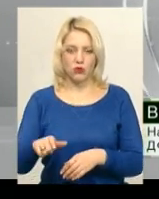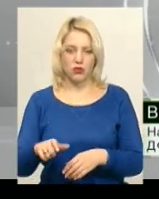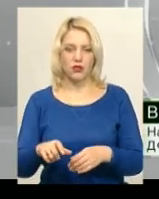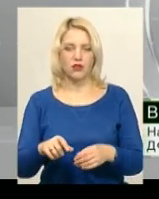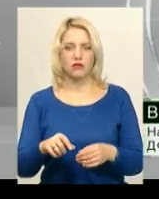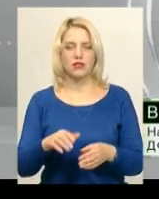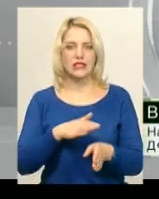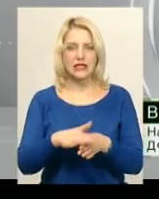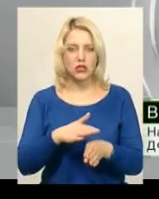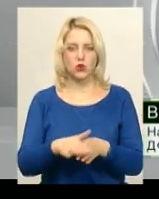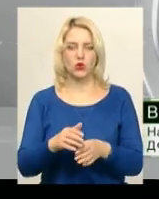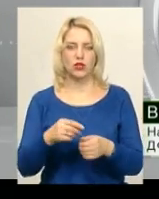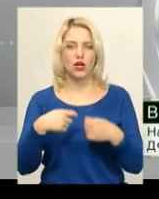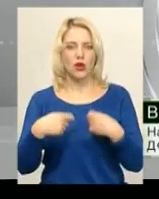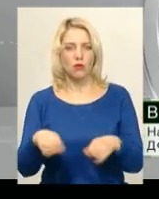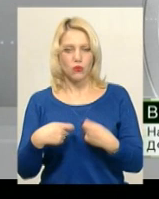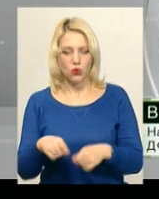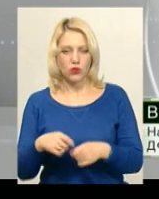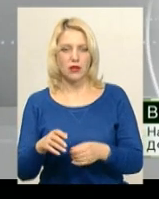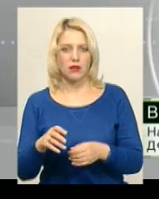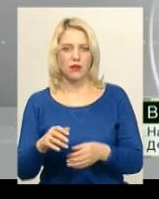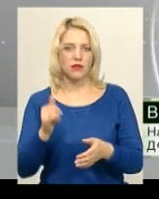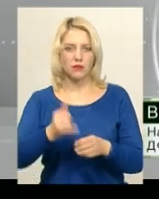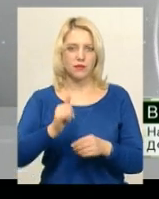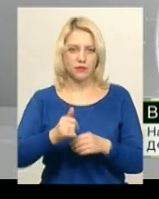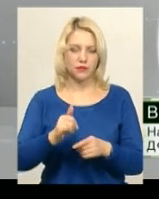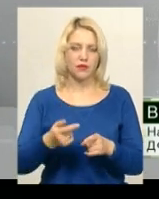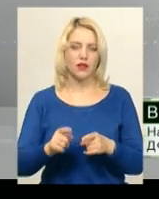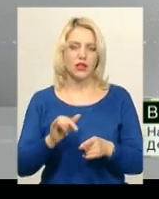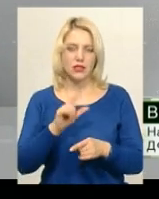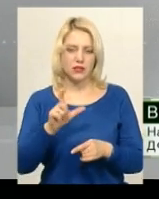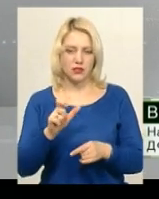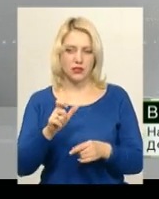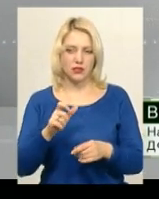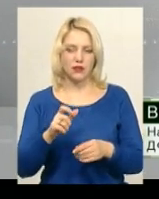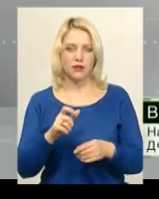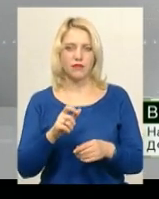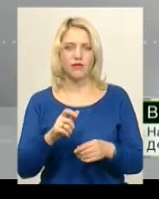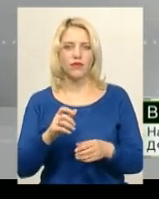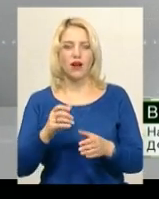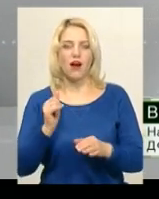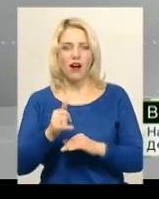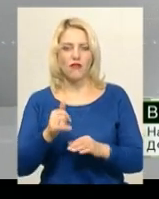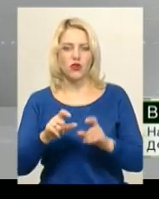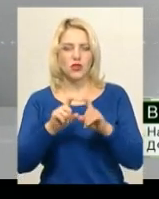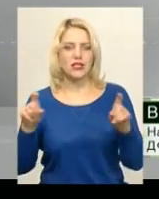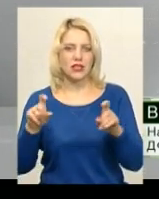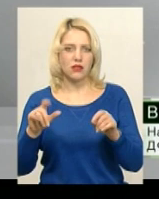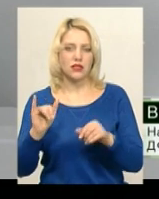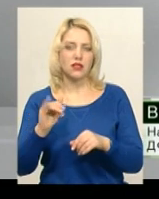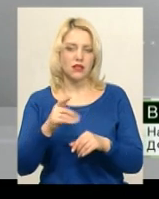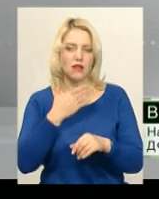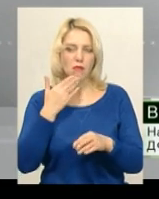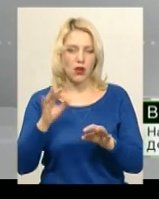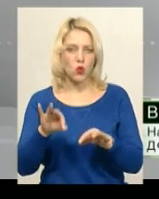розрібну реалізацію паливно-мастильних матеріалів зі стаціонарних автозаправних станцій. Не маючи при цьому відповідних